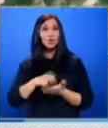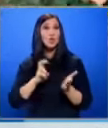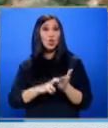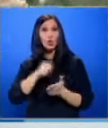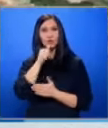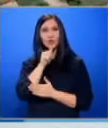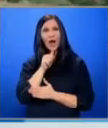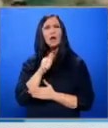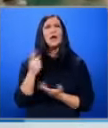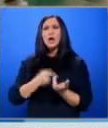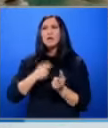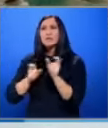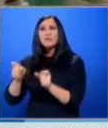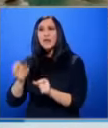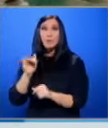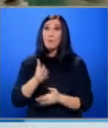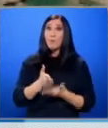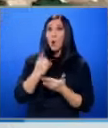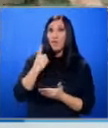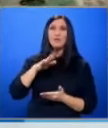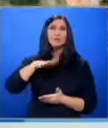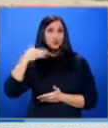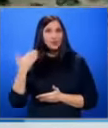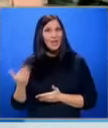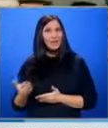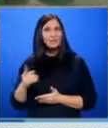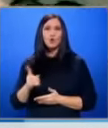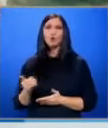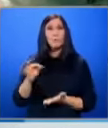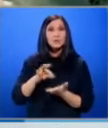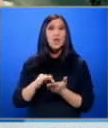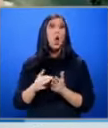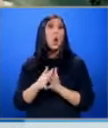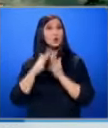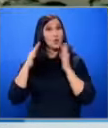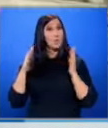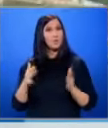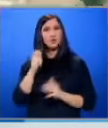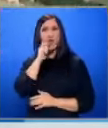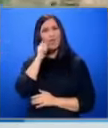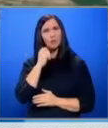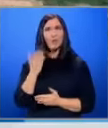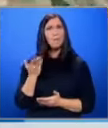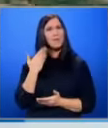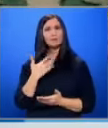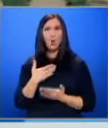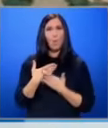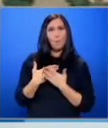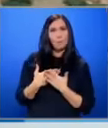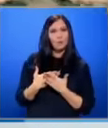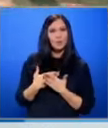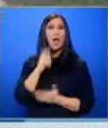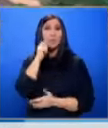Но всеки би помогнал на един чужденец, който пристигне в това, още повече, че дядо му ми беше много близък Дядо му живее в